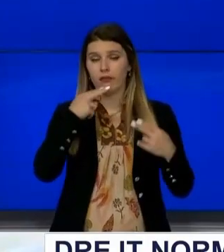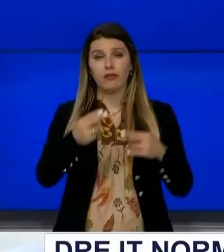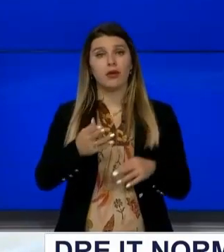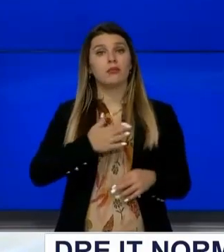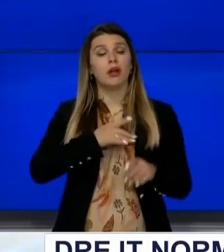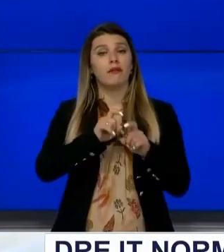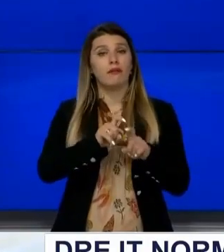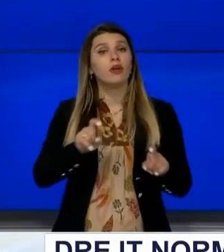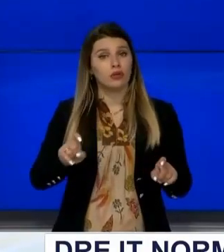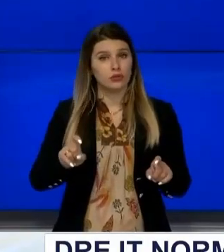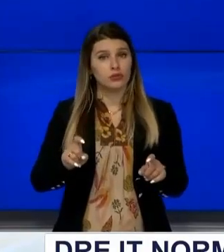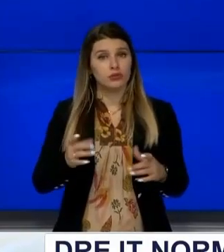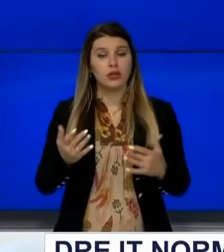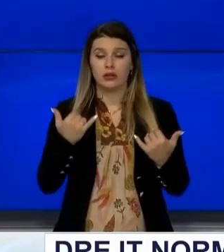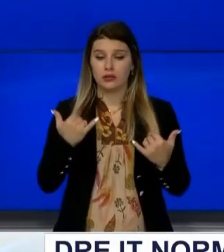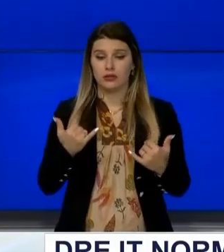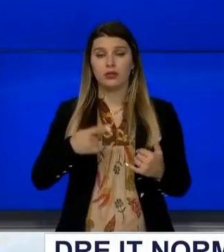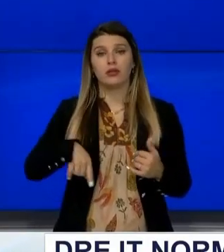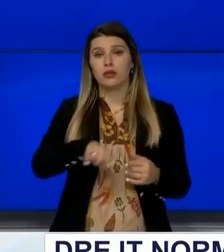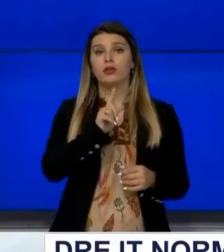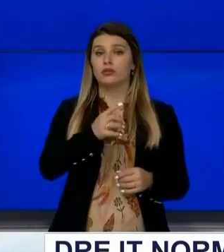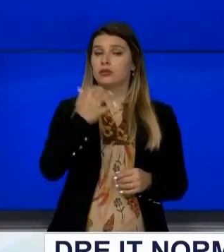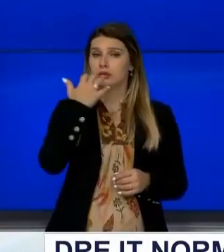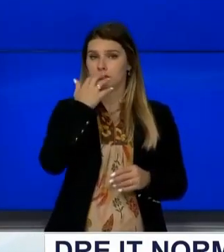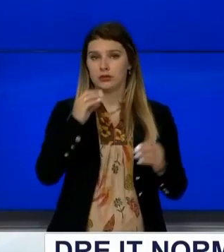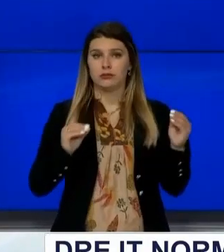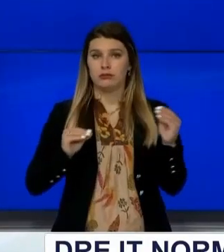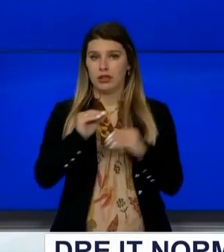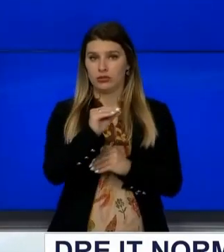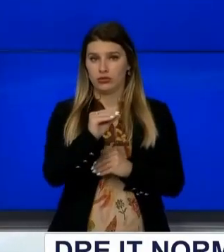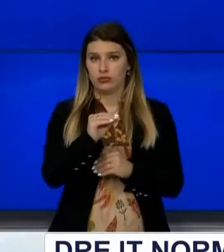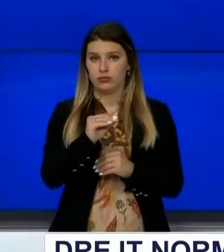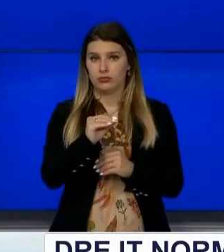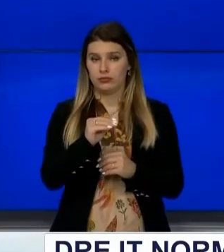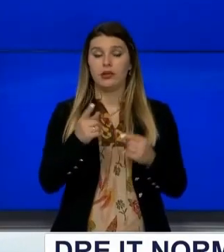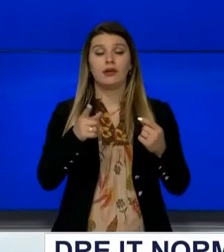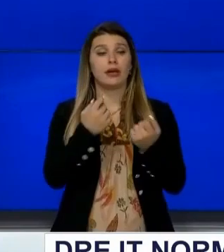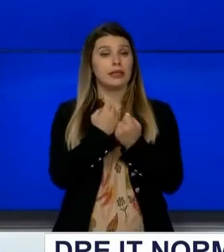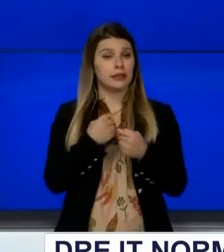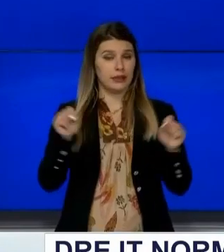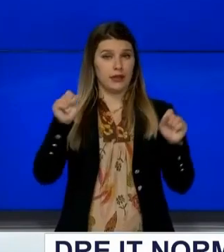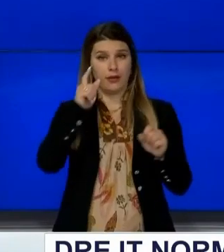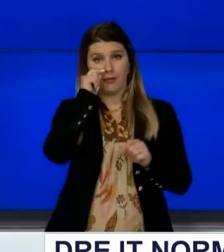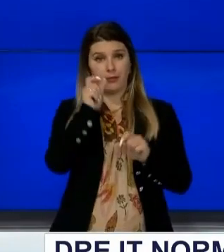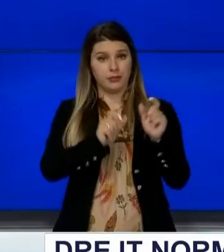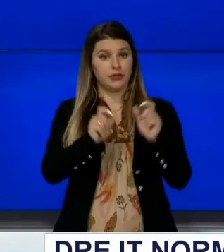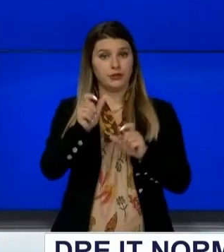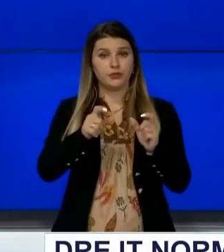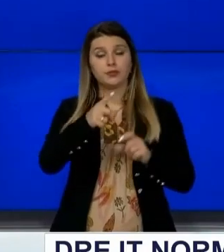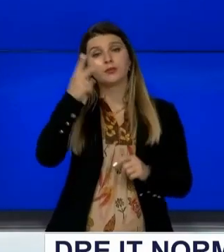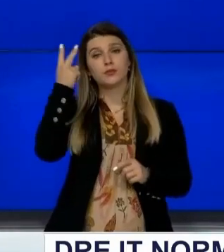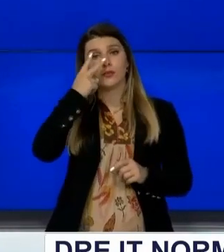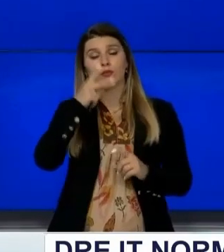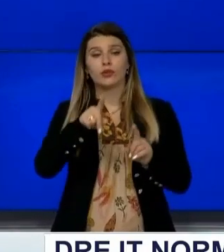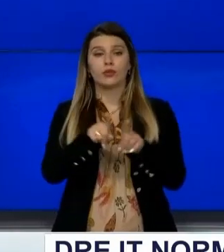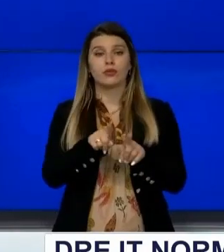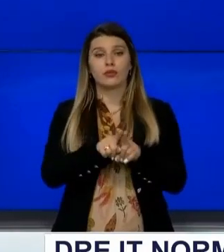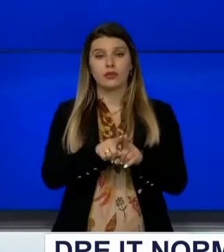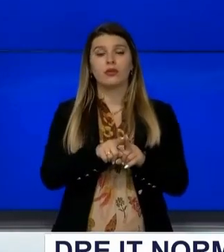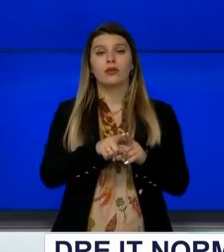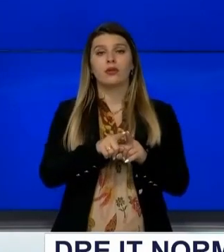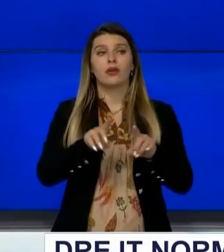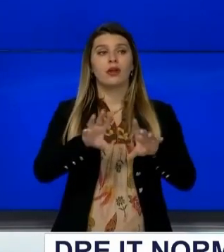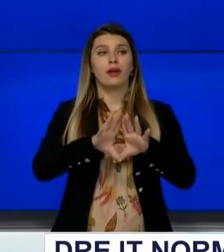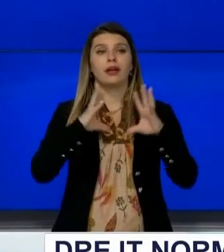Andaj kujdesion duhet jetë me ishtuar Lirimi i masave nuk nënkupton largim të